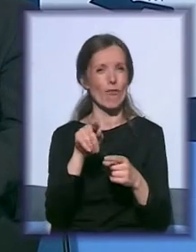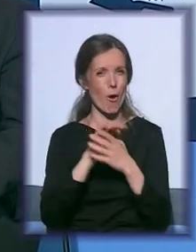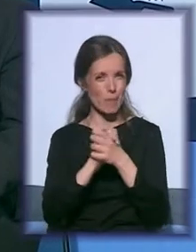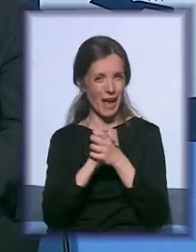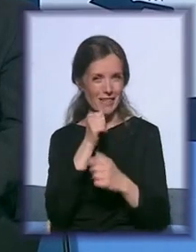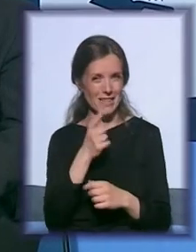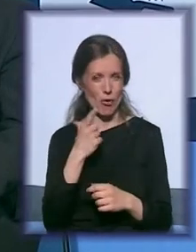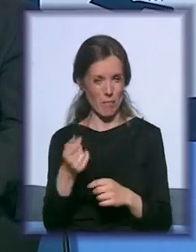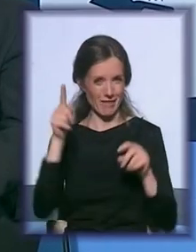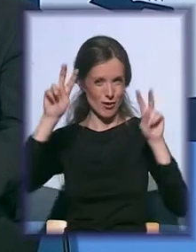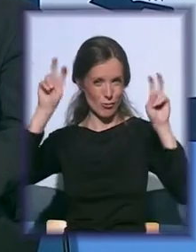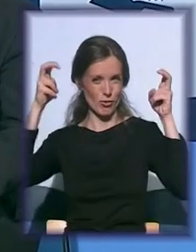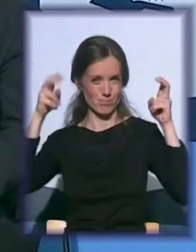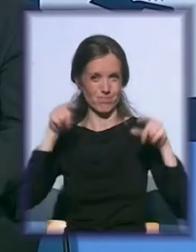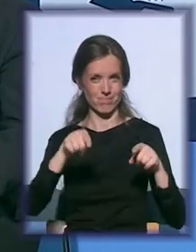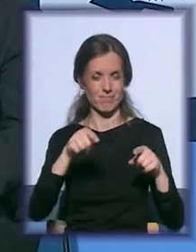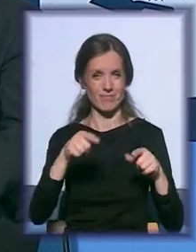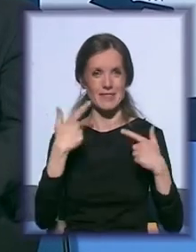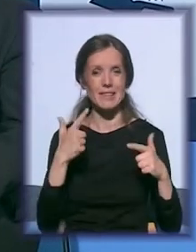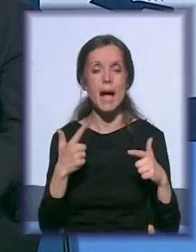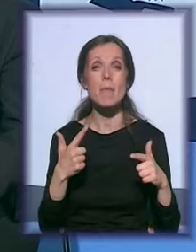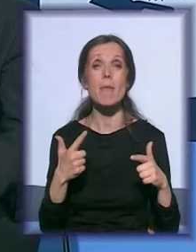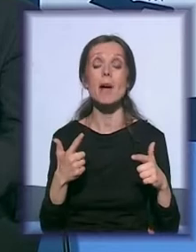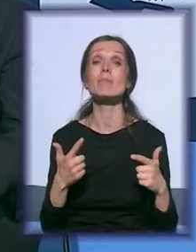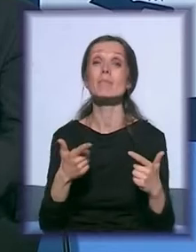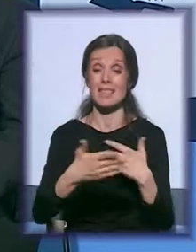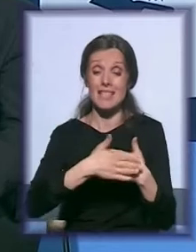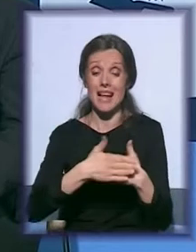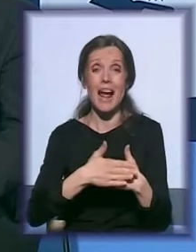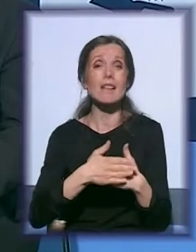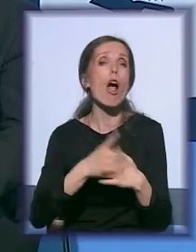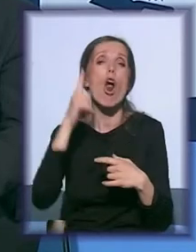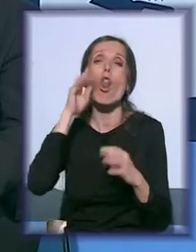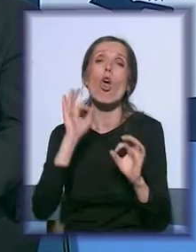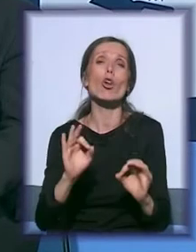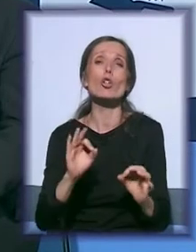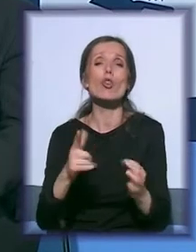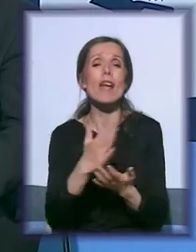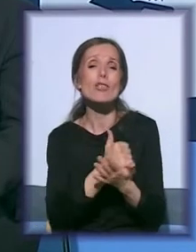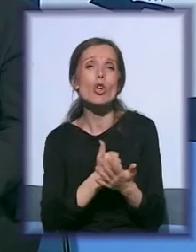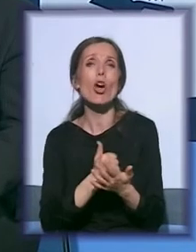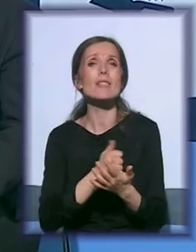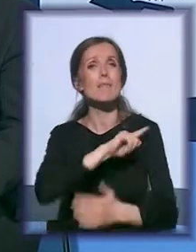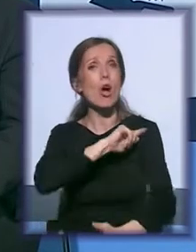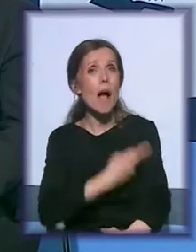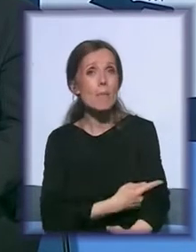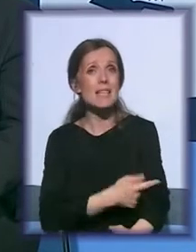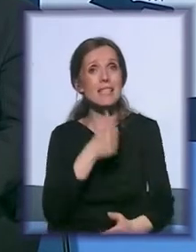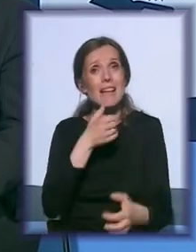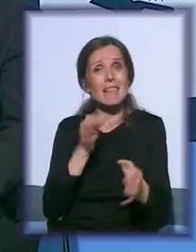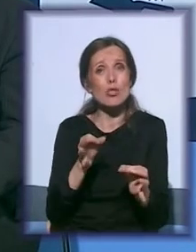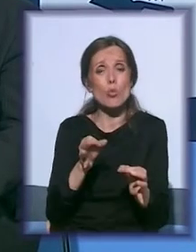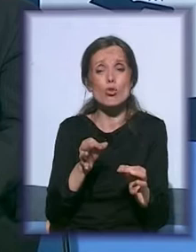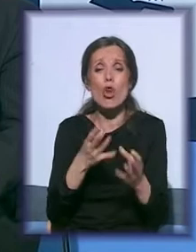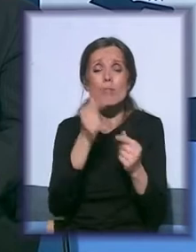čemu pričate, znači saradnju, logično je da iskoristimo i kapacitet i ekspertizu velikog broja ljudi koji na nivou